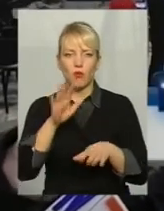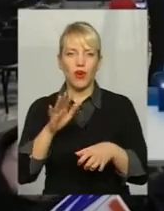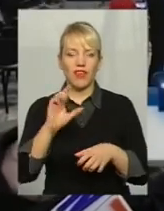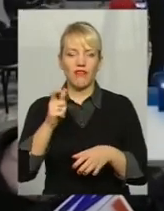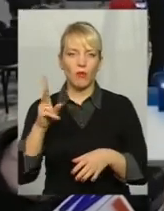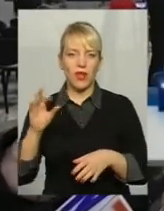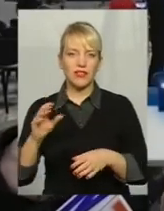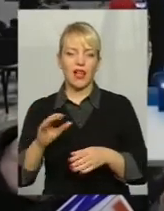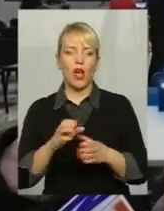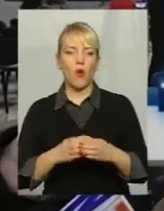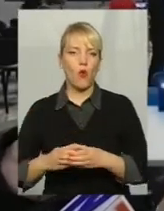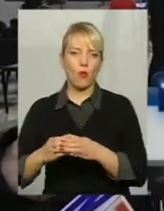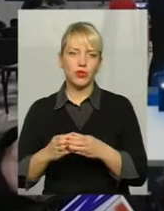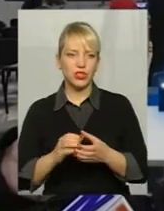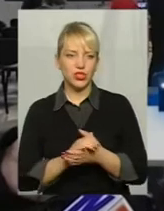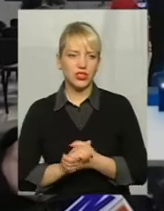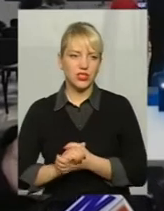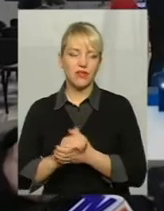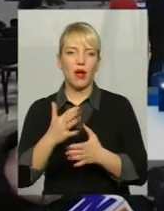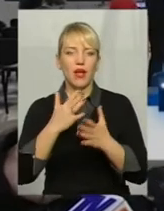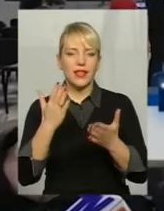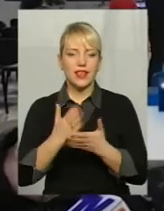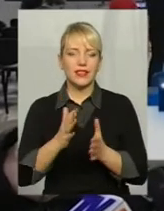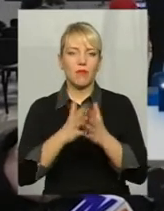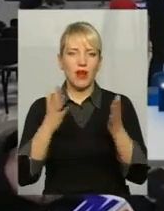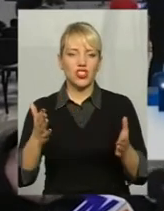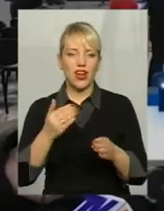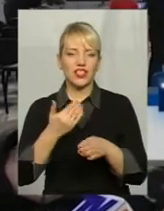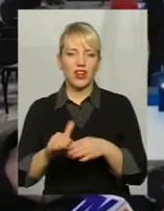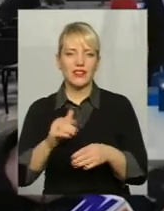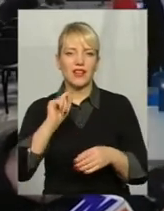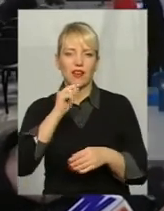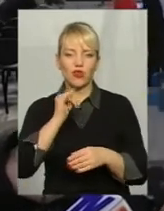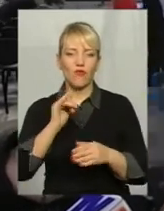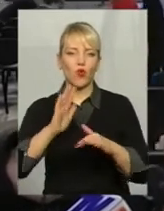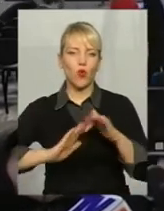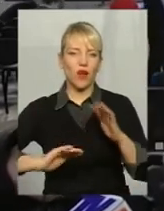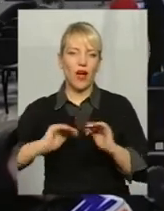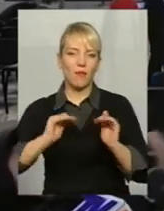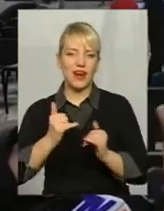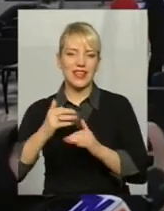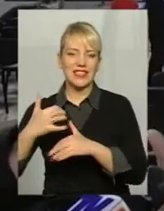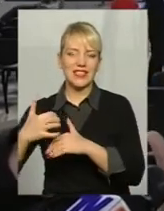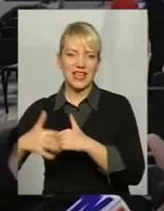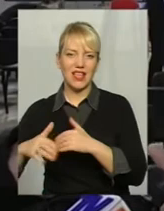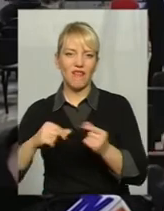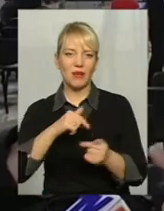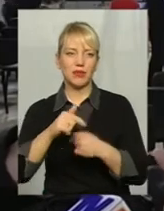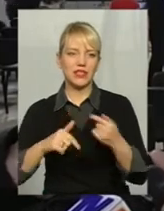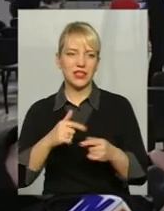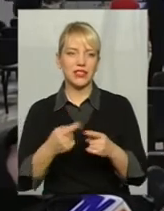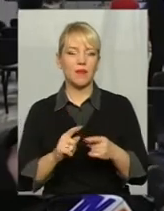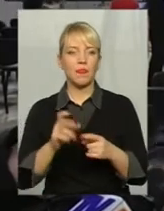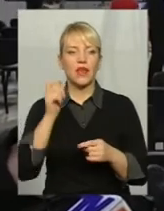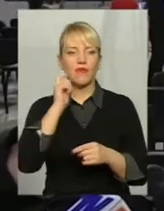величина економіка в руках, маленький середній бізнес І в Україні сьогоднішній день це ще не так